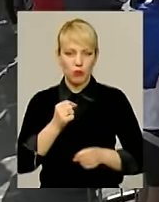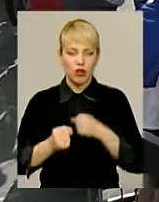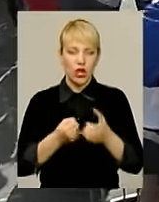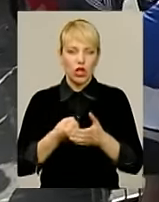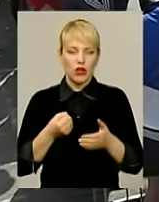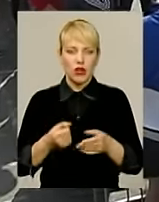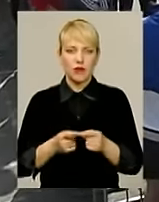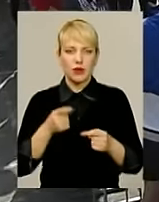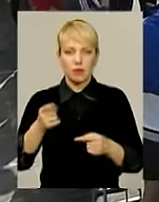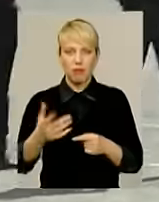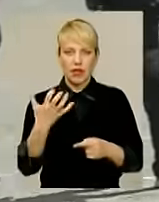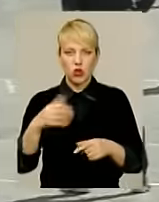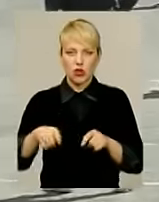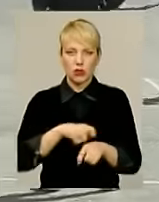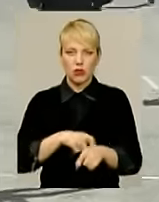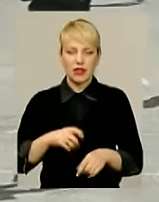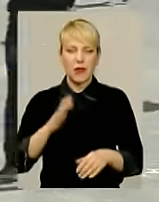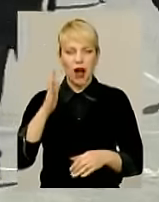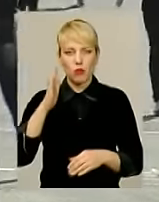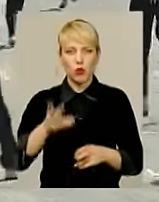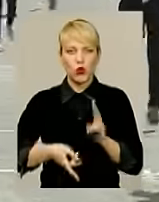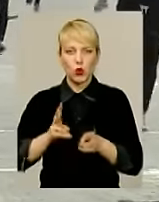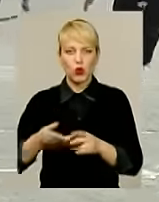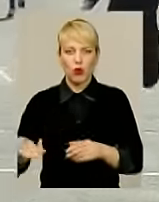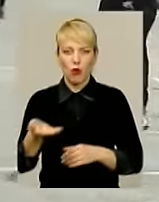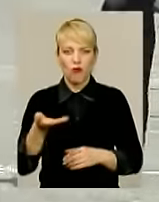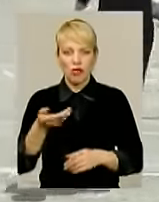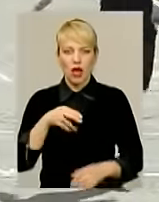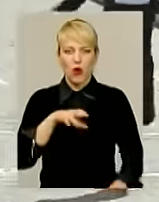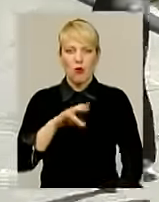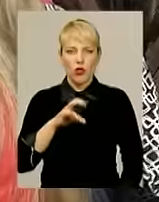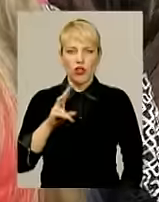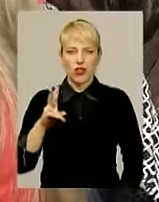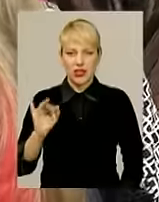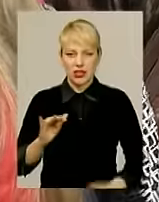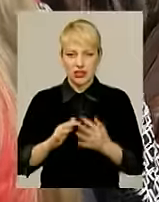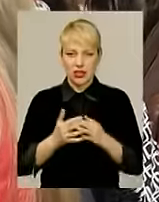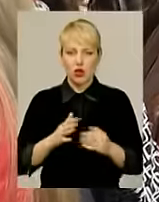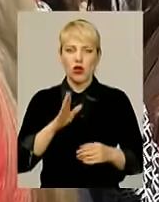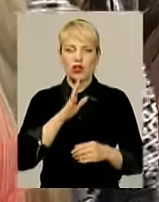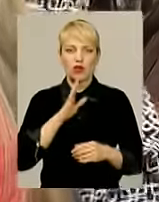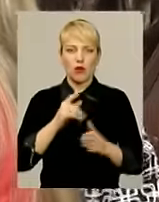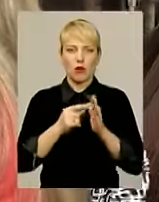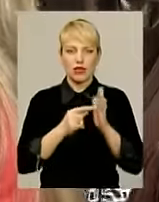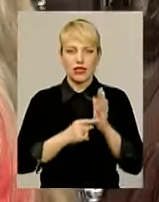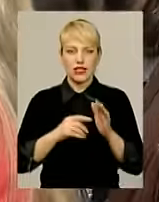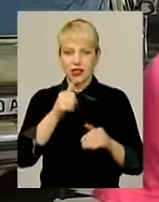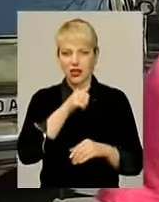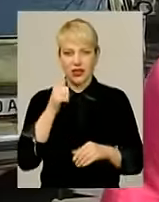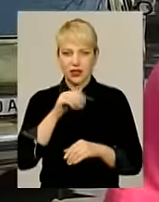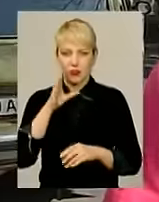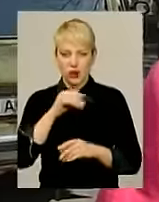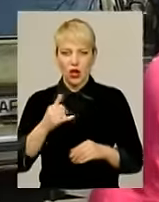500 метрів першою здолала майбутній кухар-офіціант Інна з Понінки Полонського району. На фініші дівчина поділилася секретом успіху.